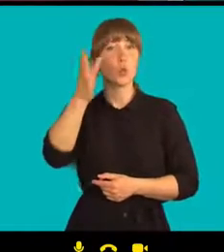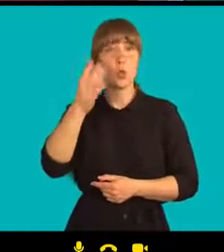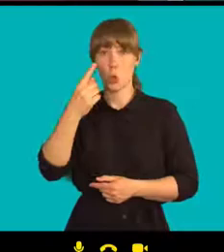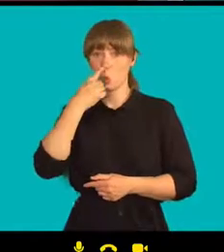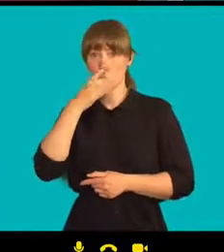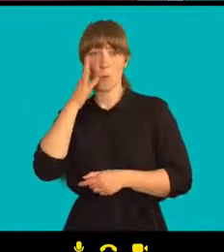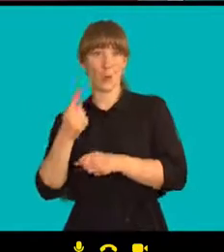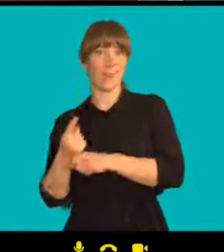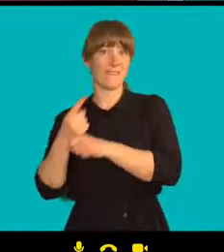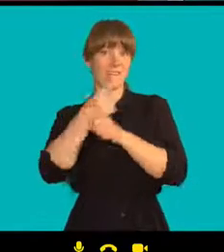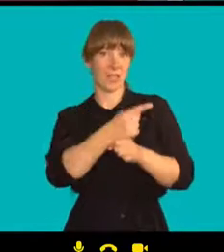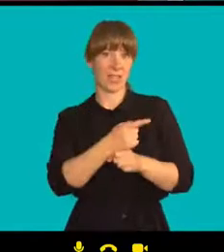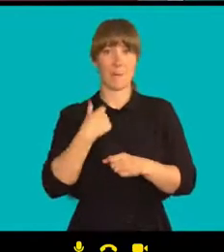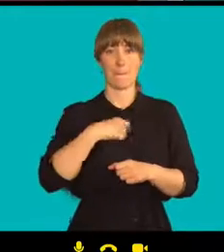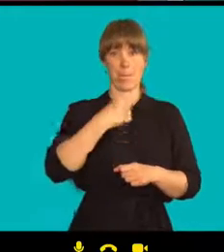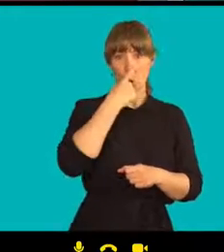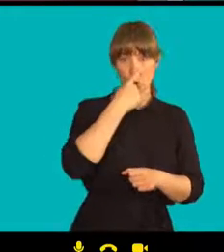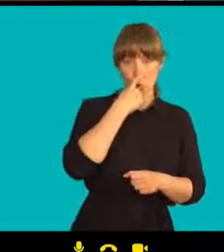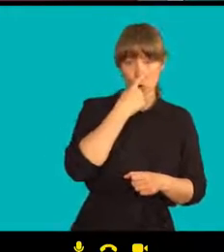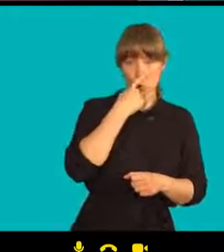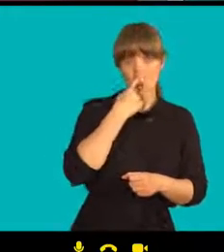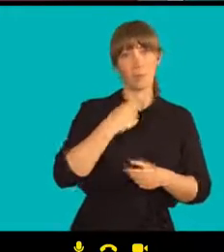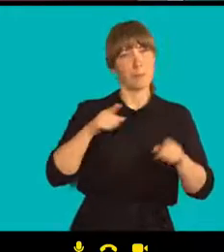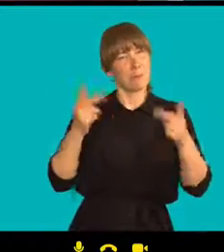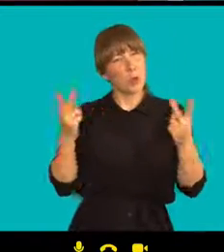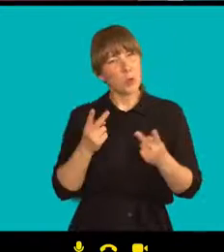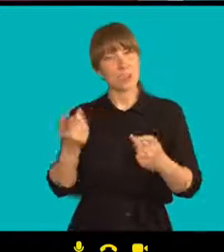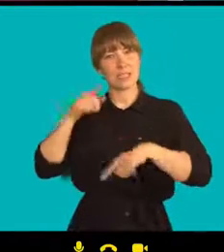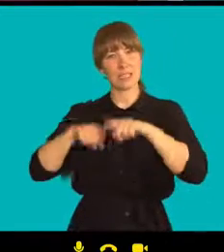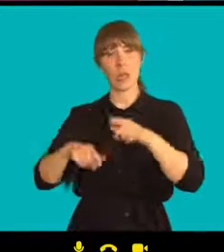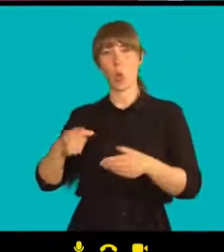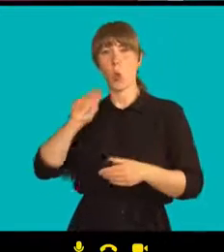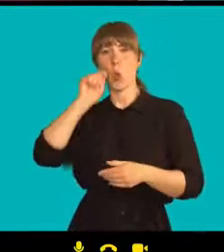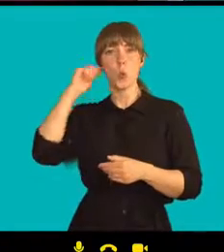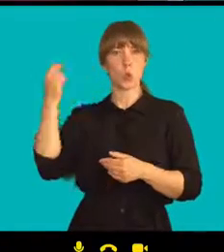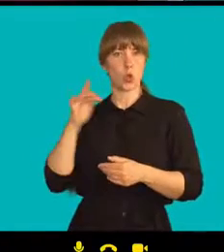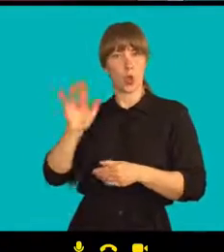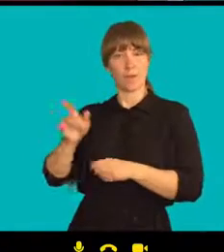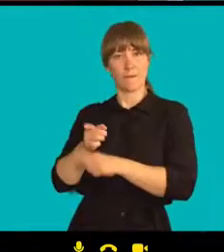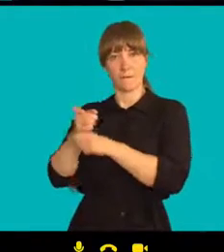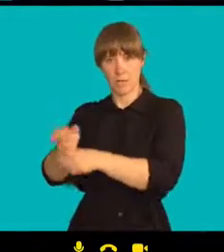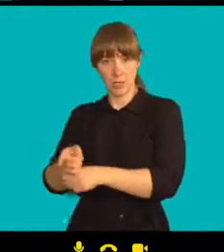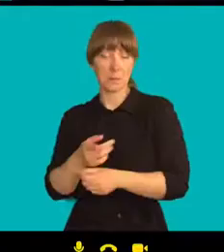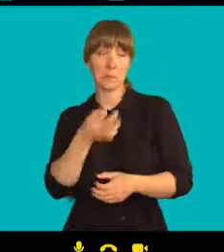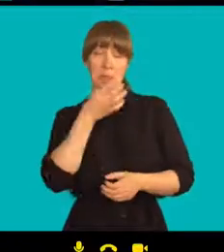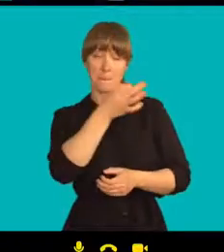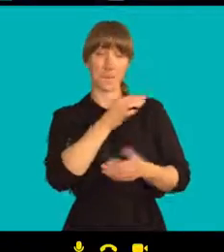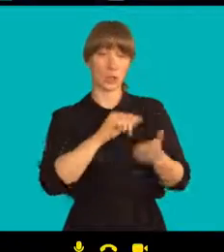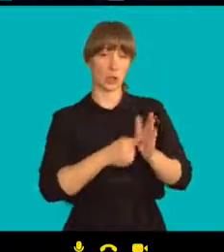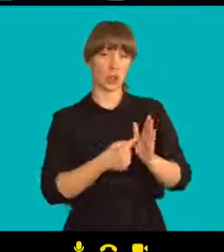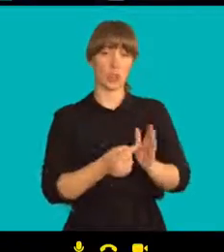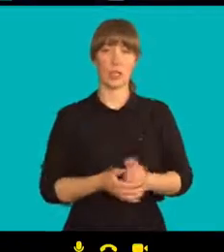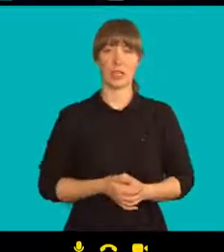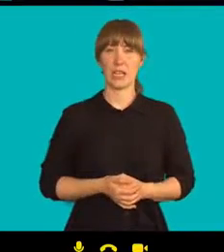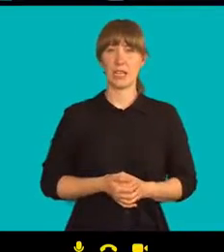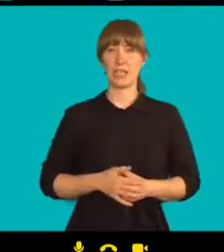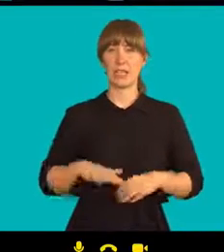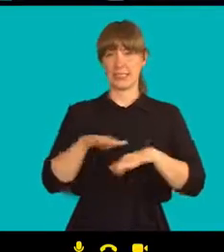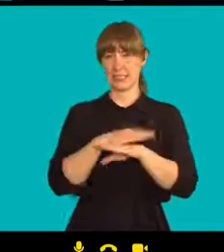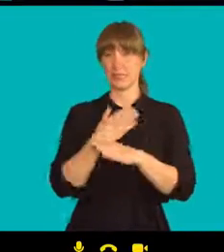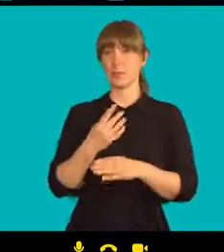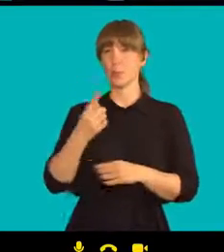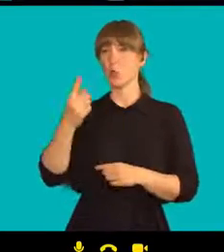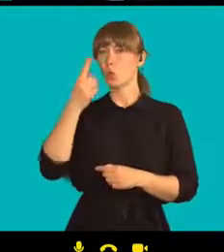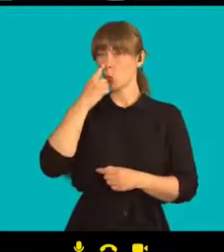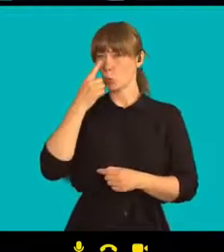Ukrajiny? Mířím na vás, pane Petříčku. Já se bovám, že Rusko má na Bělorusko větší vliv naš